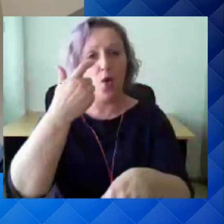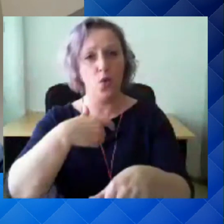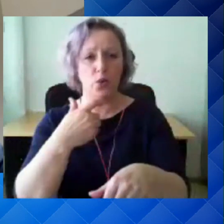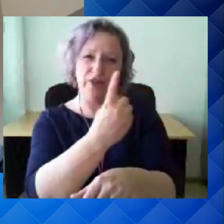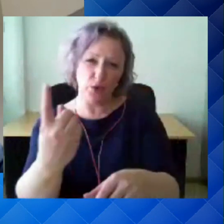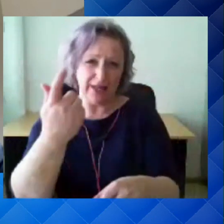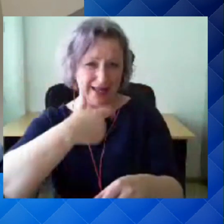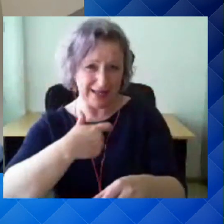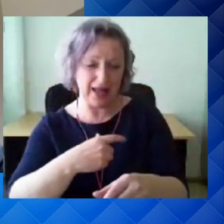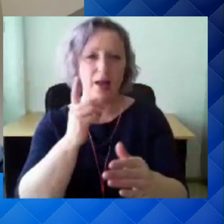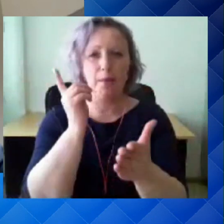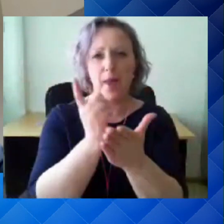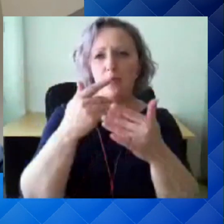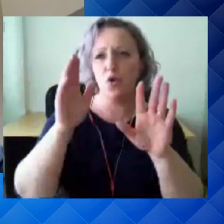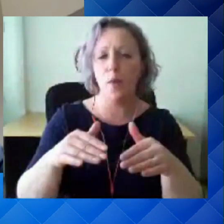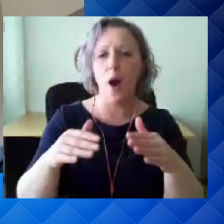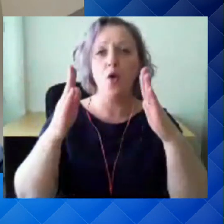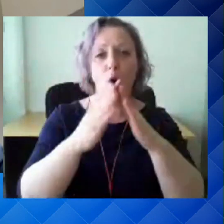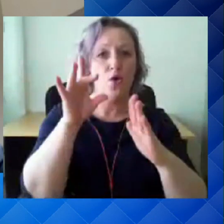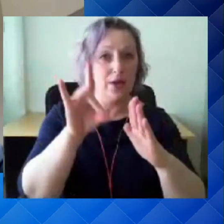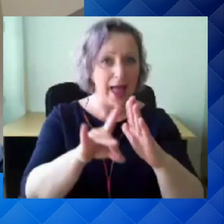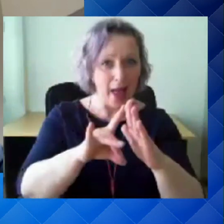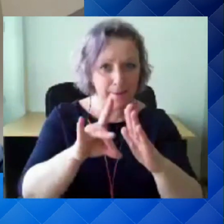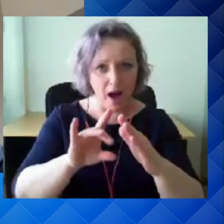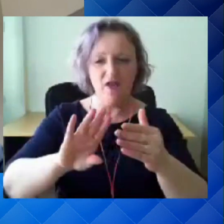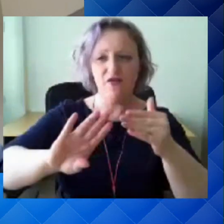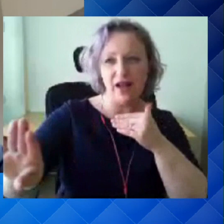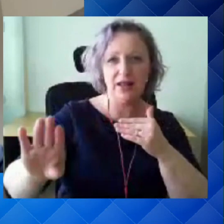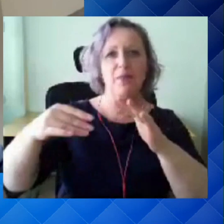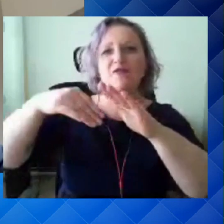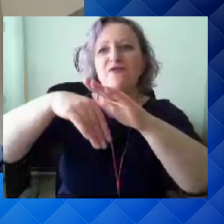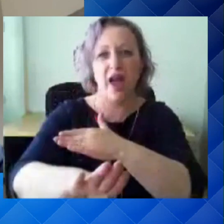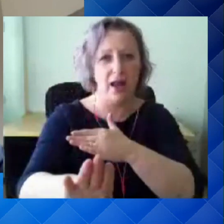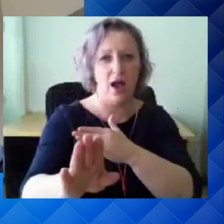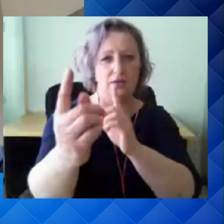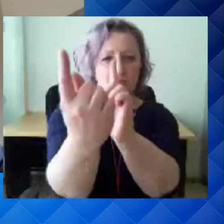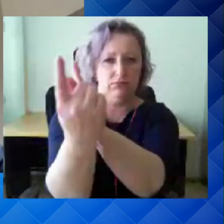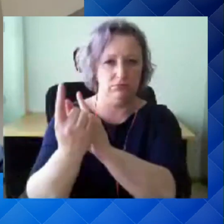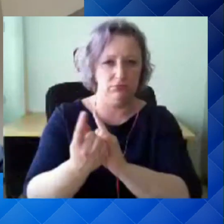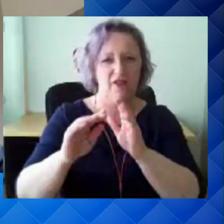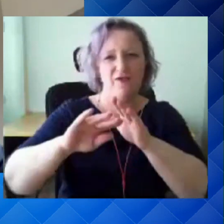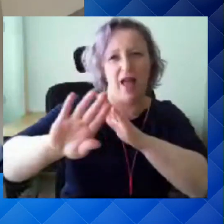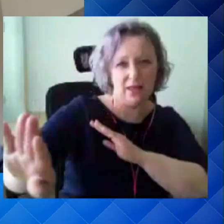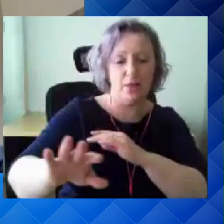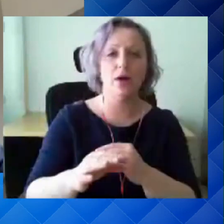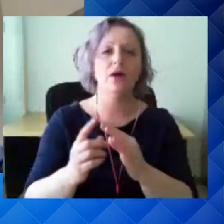koduvälised sellised kokku saamisi ja vabatahtlikkuna aitama võimaluse korral teisi ja nendest